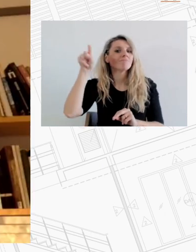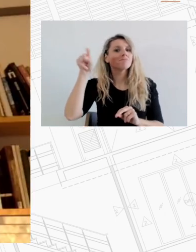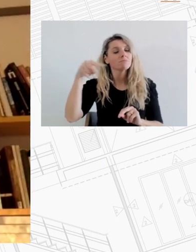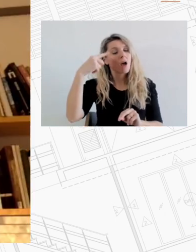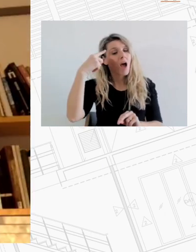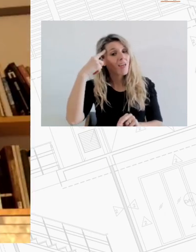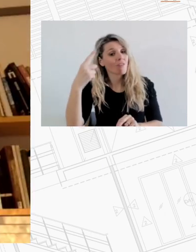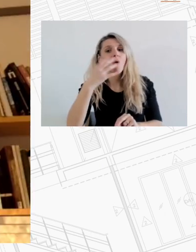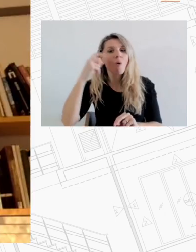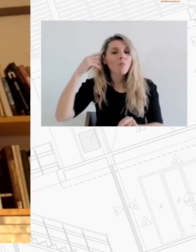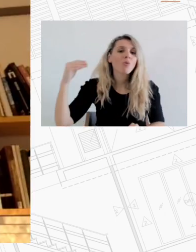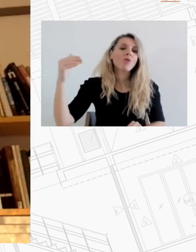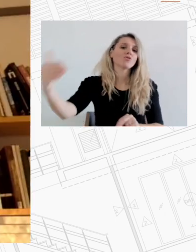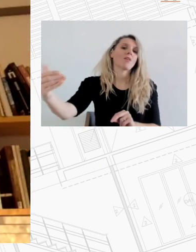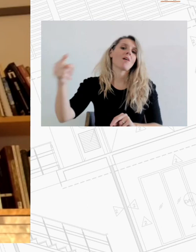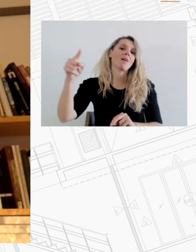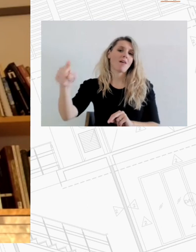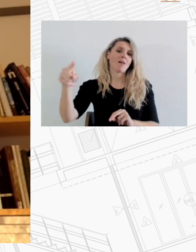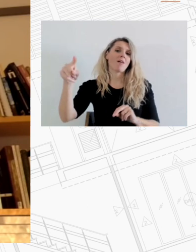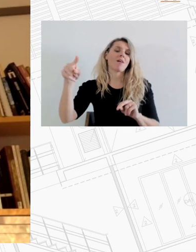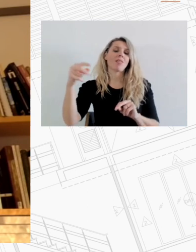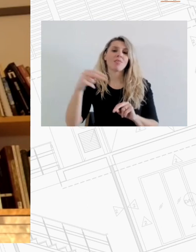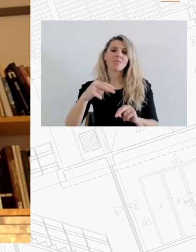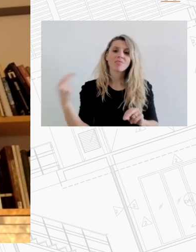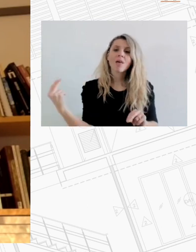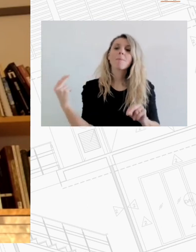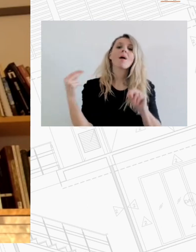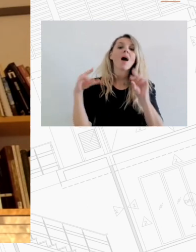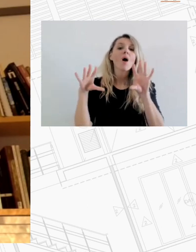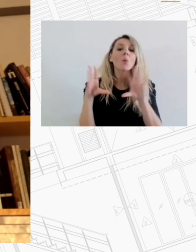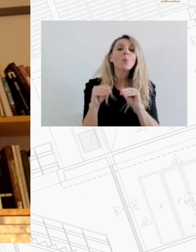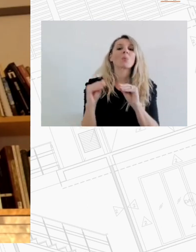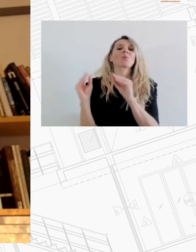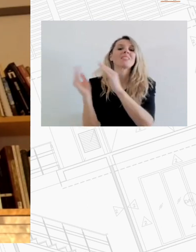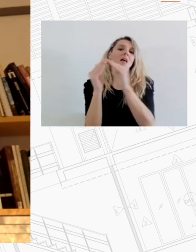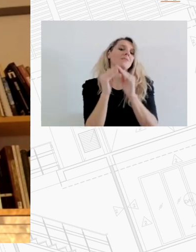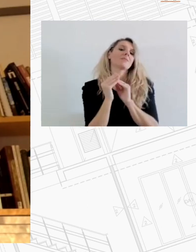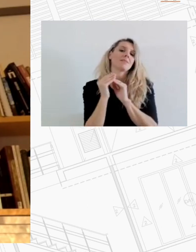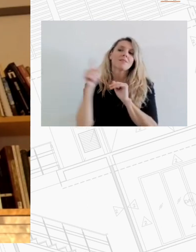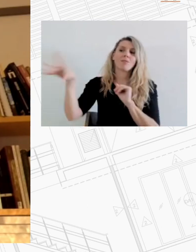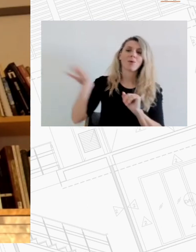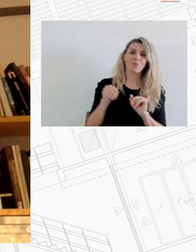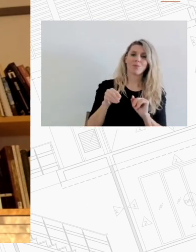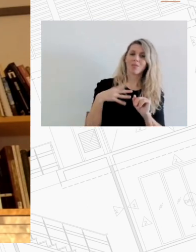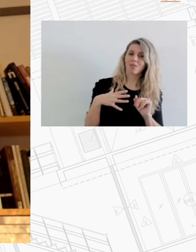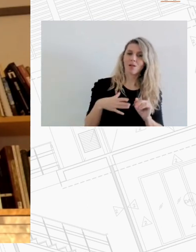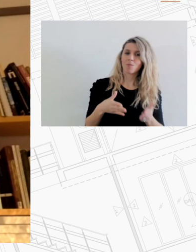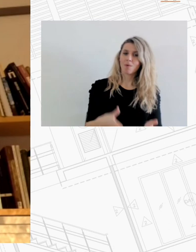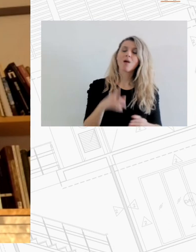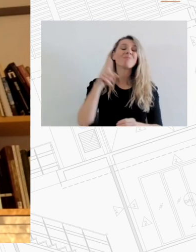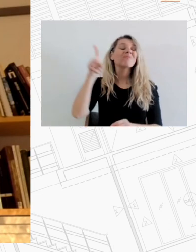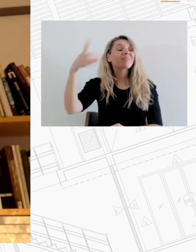στο ζήτημα των κινημάτων για τη στέγαση το κίνημα αυτό που δημιουργήθηκε στο